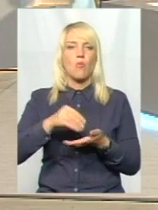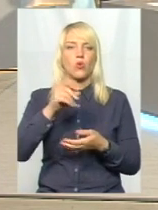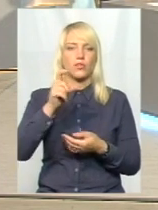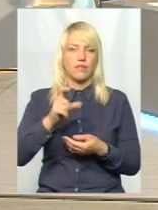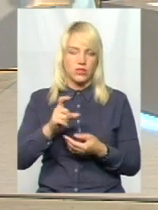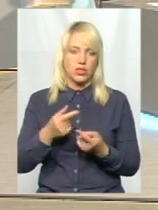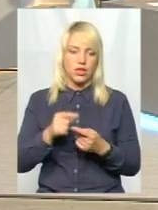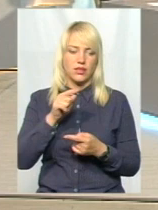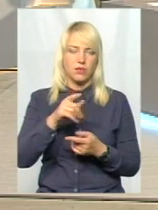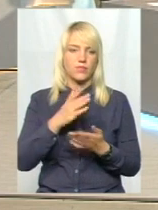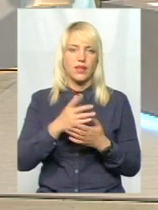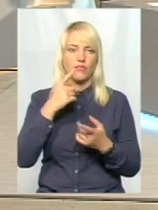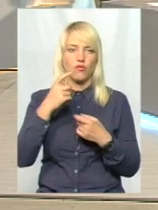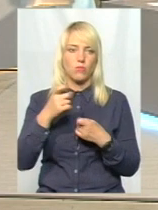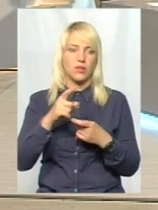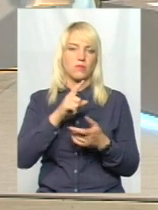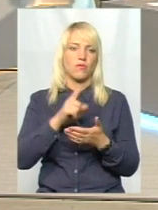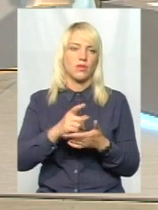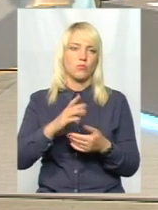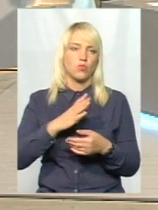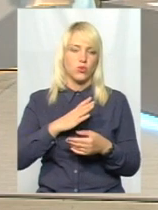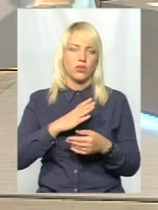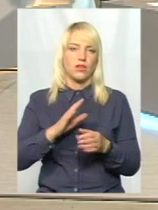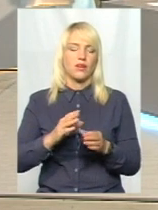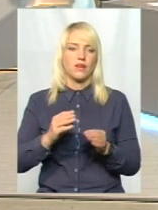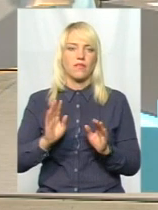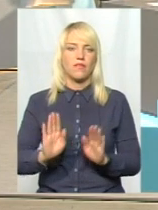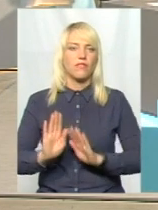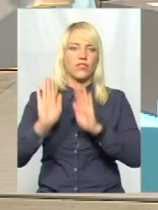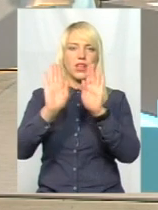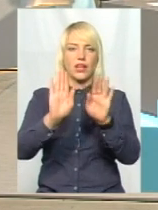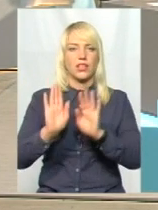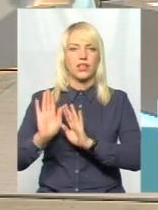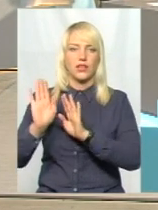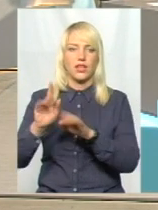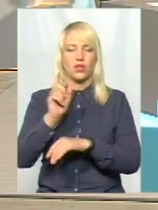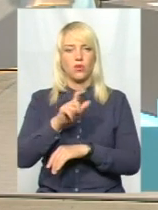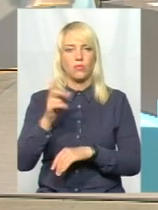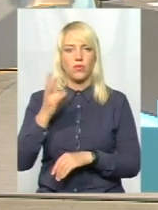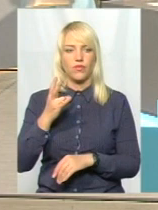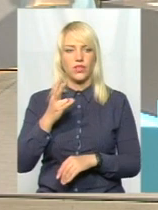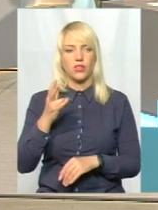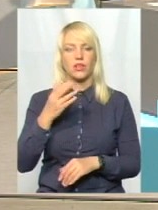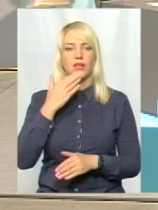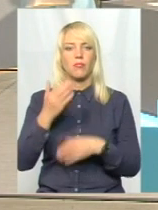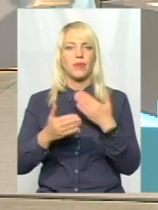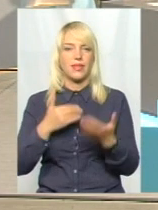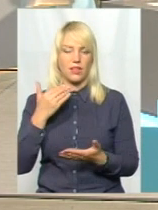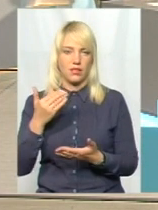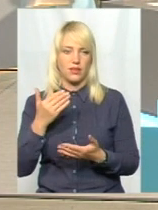викладається така інформація, і вона зобов'язана бути викладена власником закладу. Людям потрібно, скажімо так, запитувати,